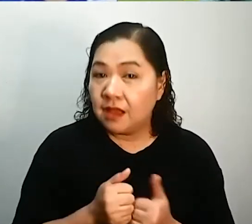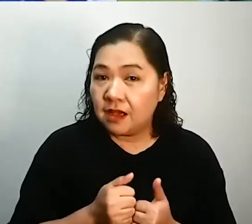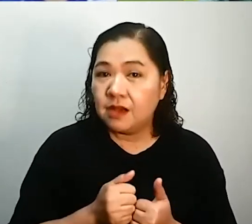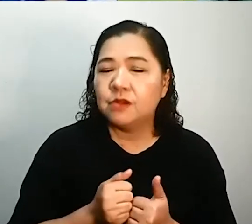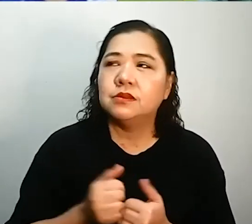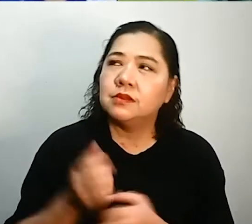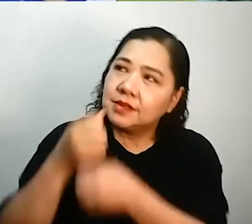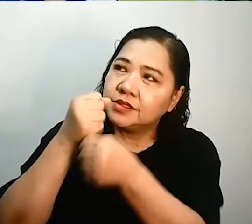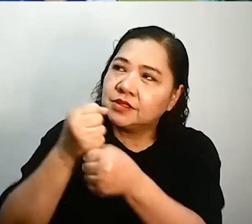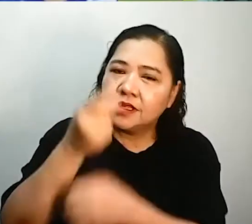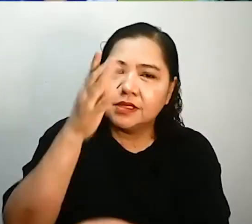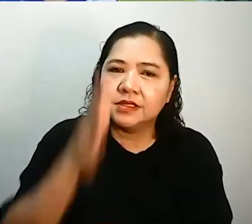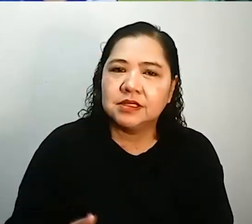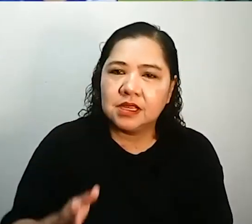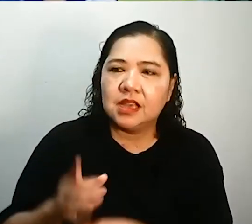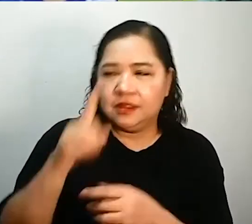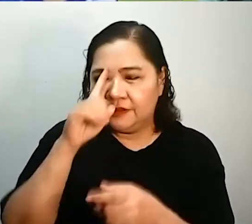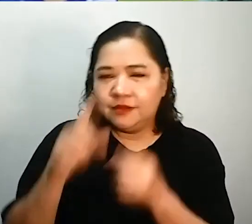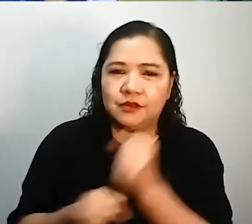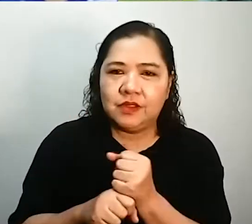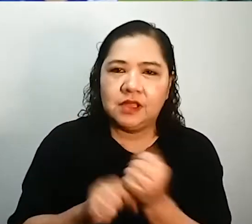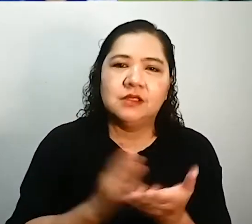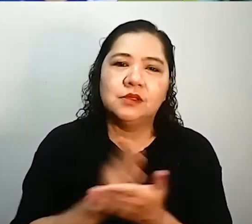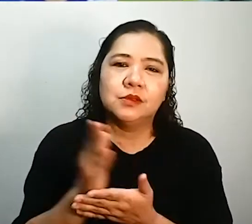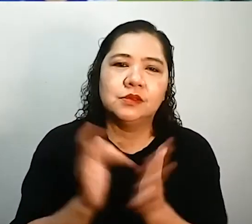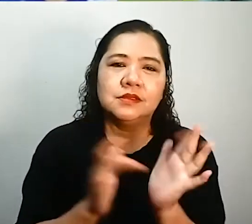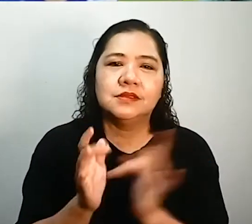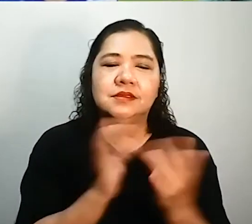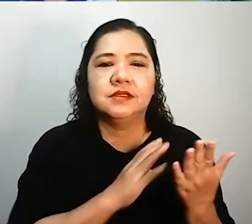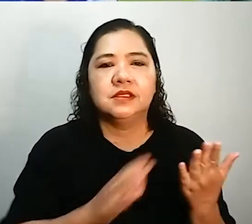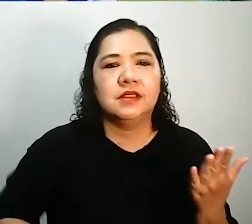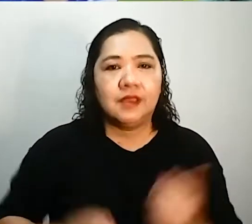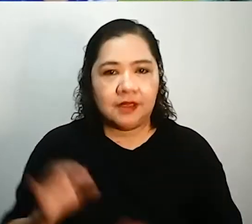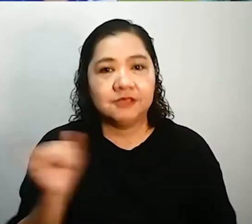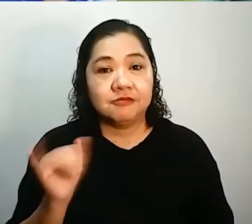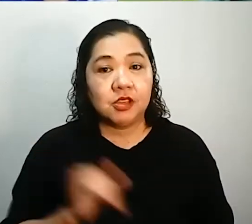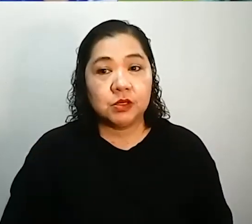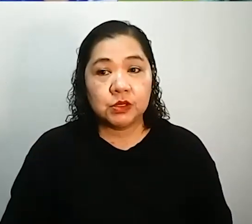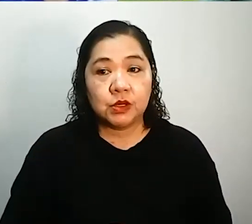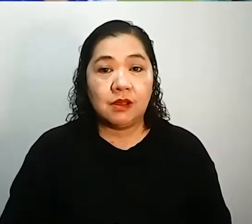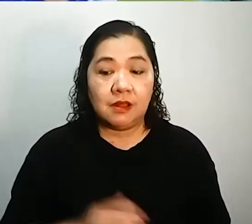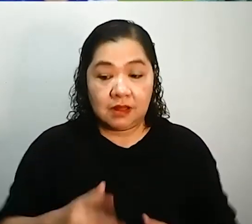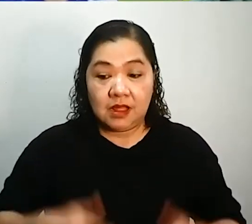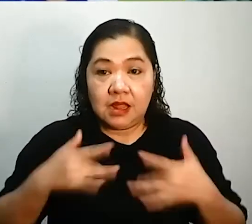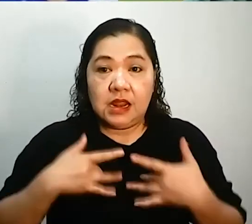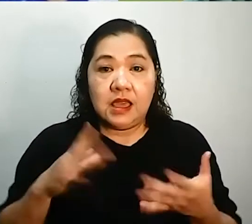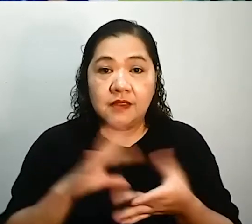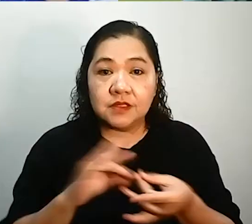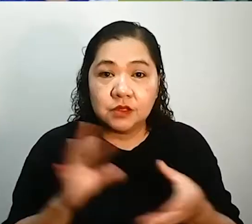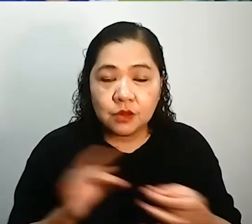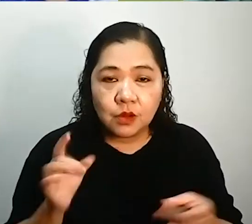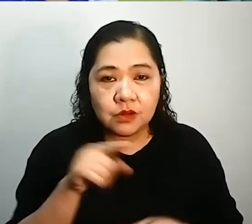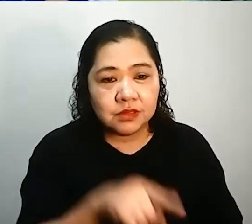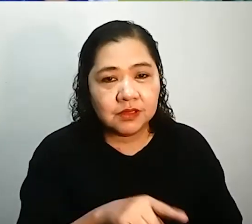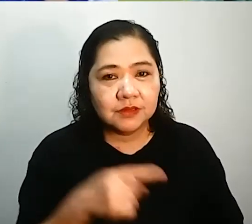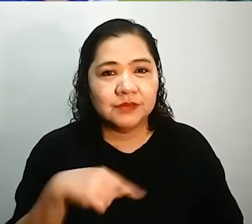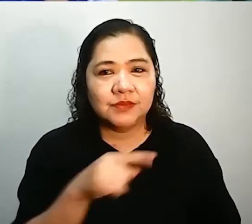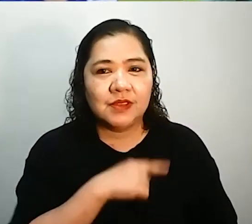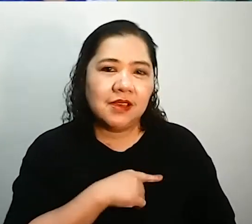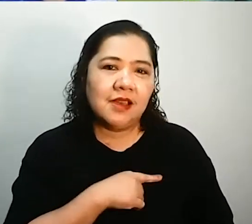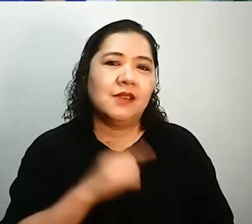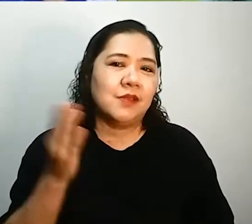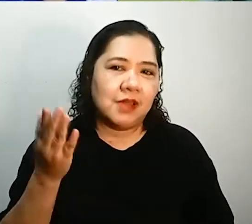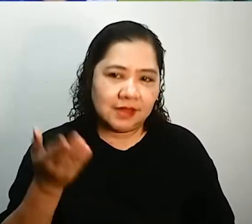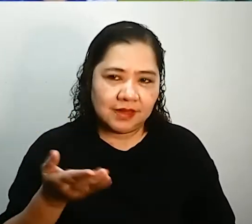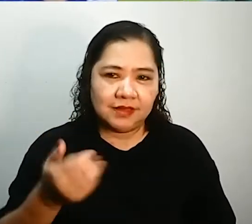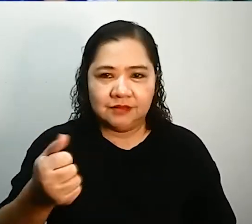through His Son, Jesus Christ. At ganoon din po ang talambuhay ng atin hong couple at family na atin hong makakapanayam